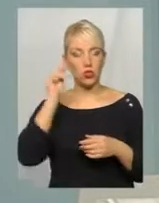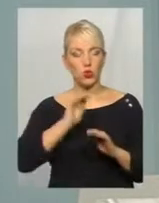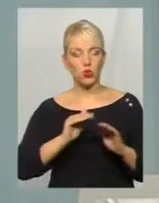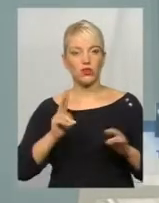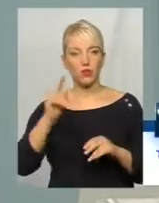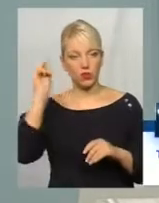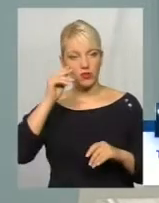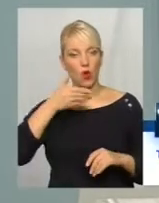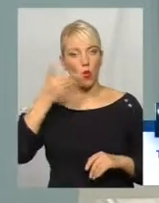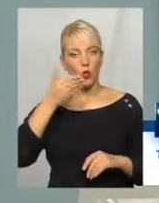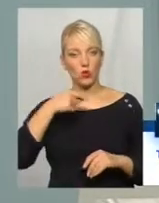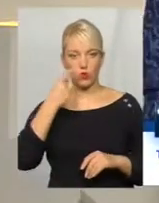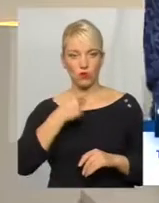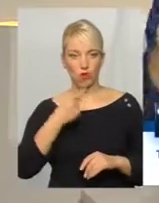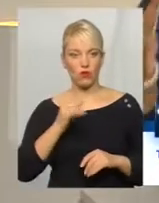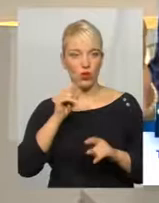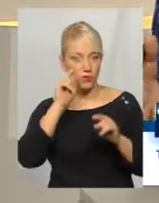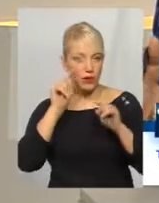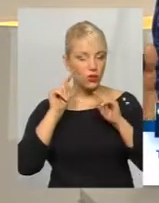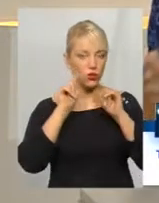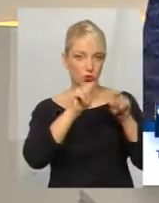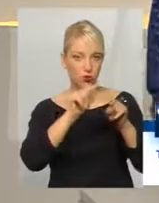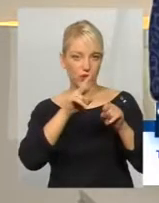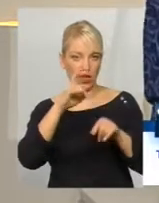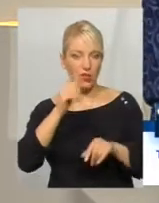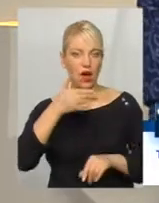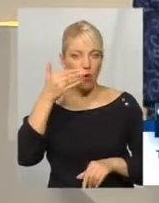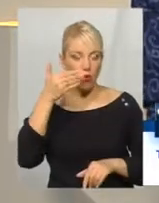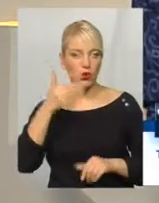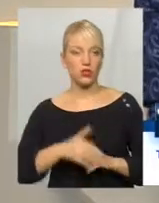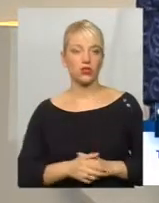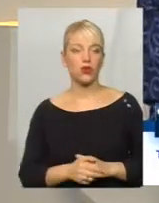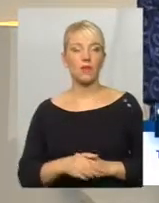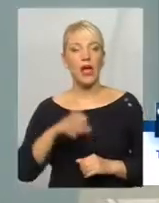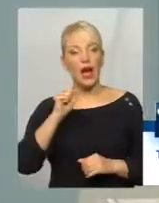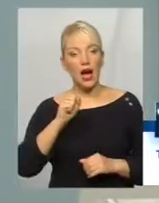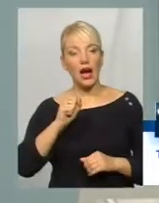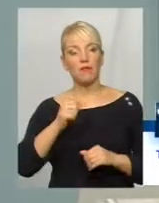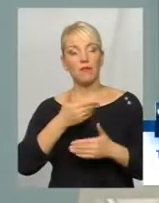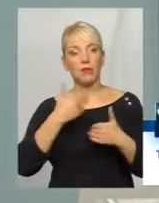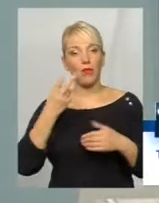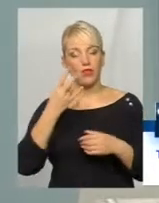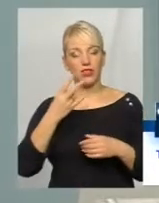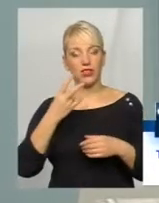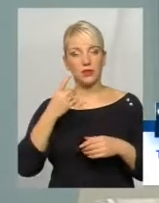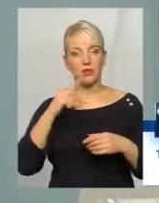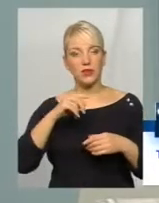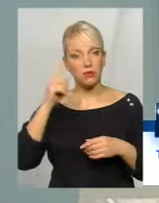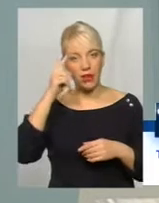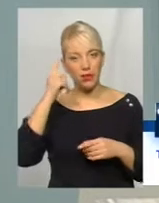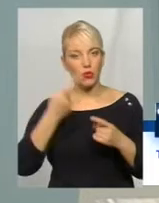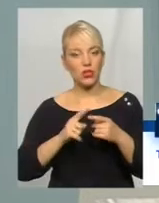навчаються угорською мовою. І орієнтовані саме на Угорщину. А ми повинні дбати про те, щоб створити